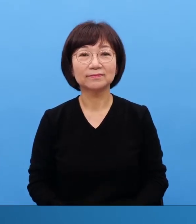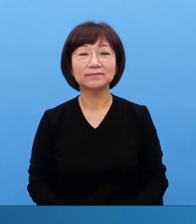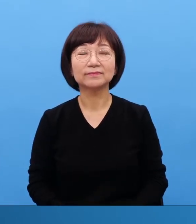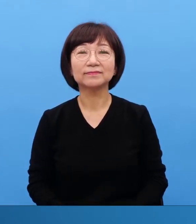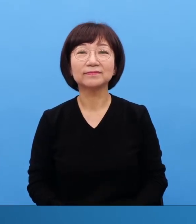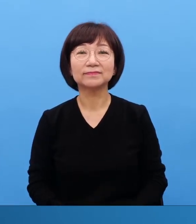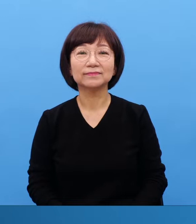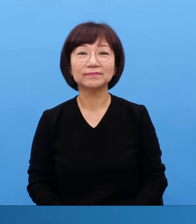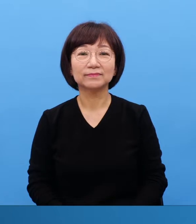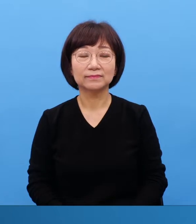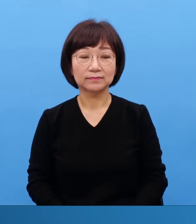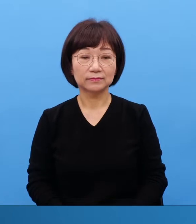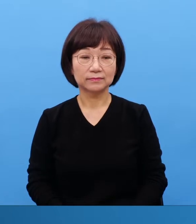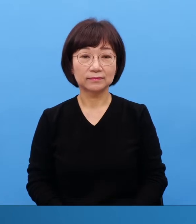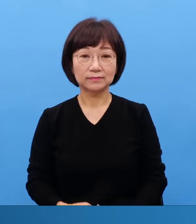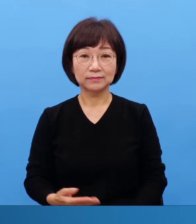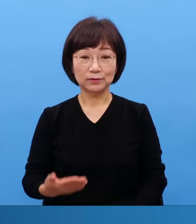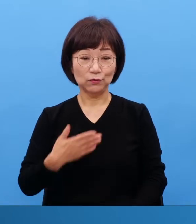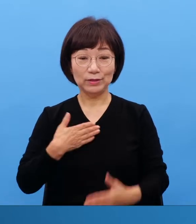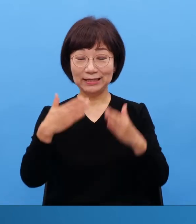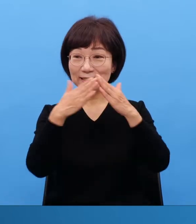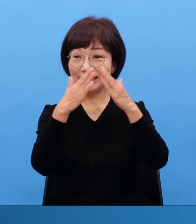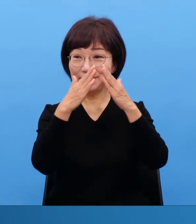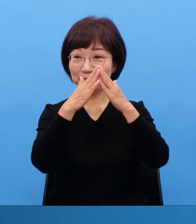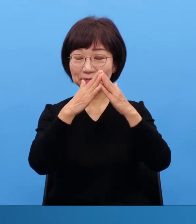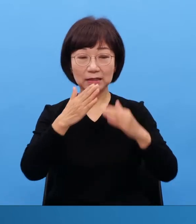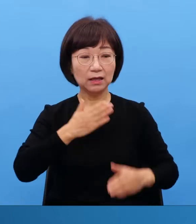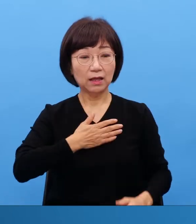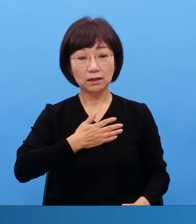여러분 죽고 남아 없지만은 교회는 영원히 남아있어요